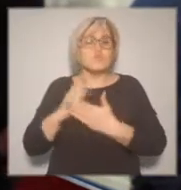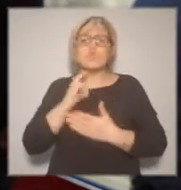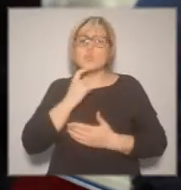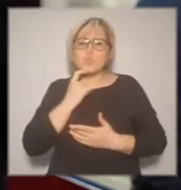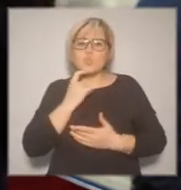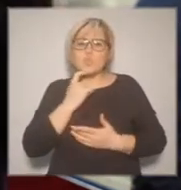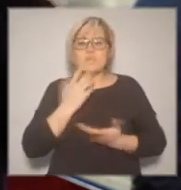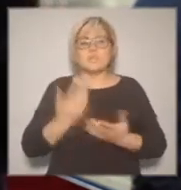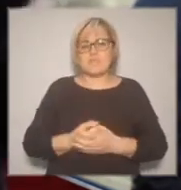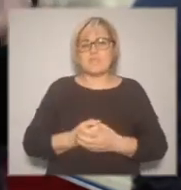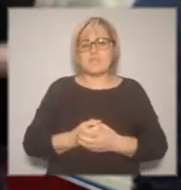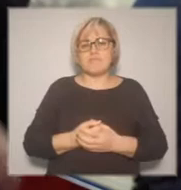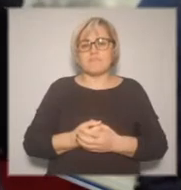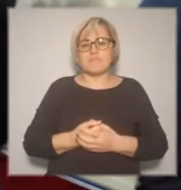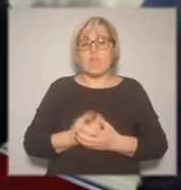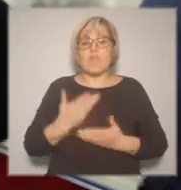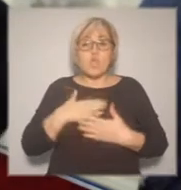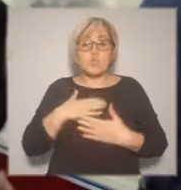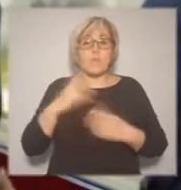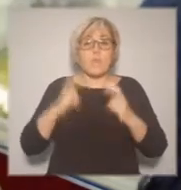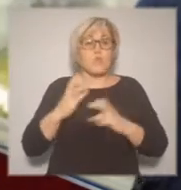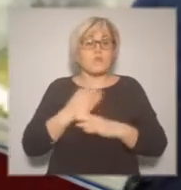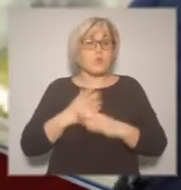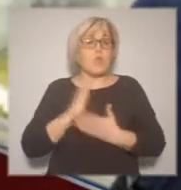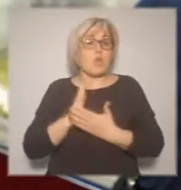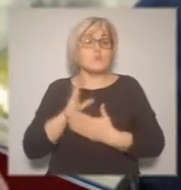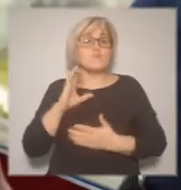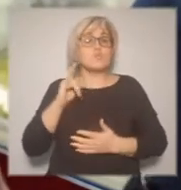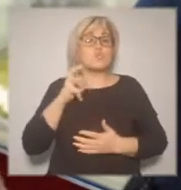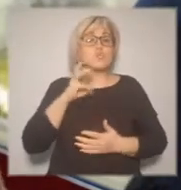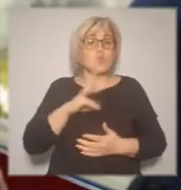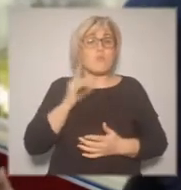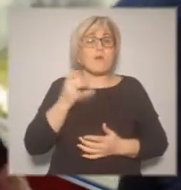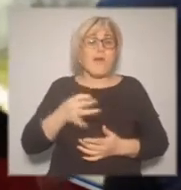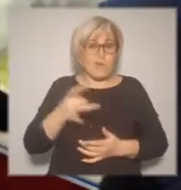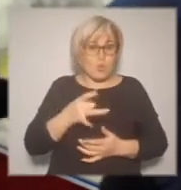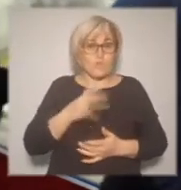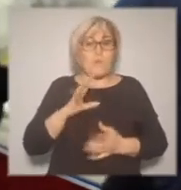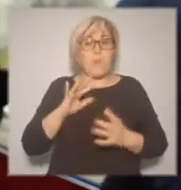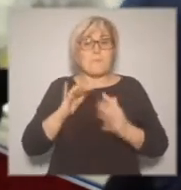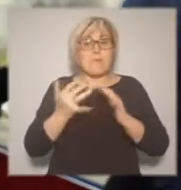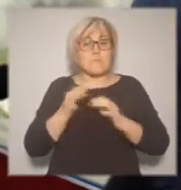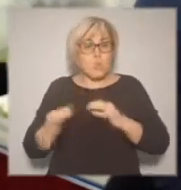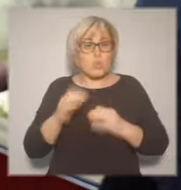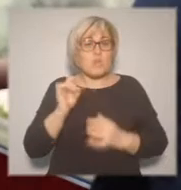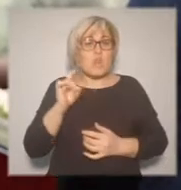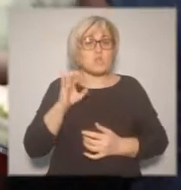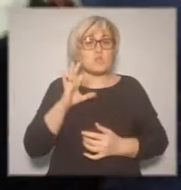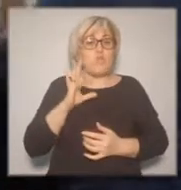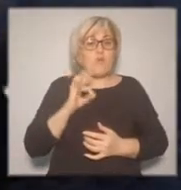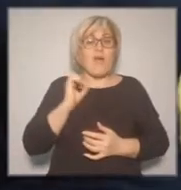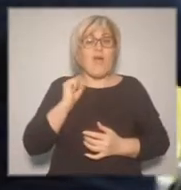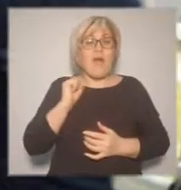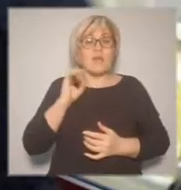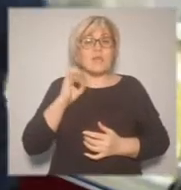рынок, особенно региональные. Наше производство находится в Сургутском районе, поселке Барсово. А Ермак Агра, наши партнеры, находятся в